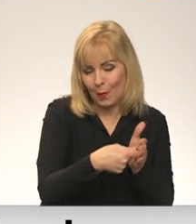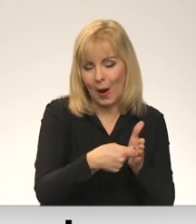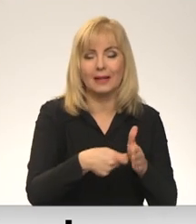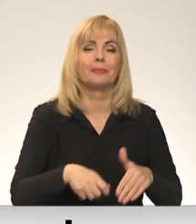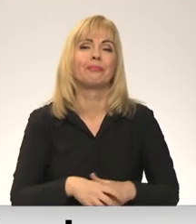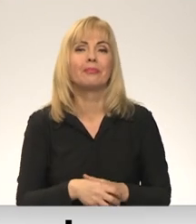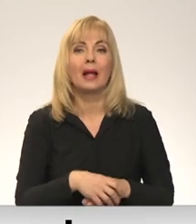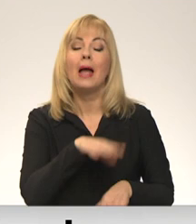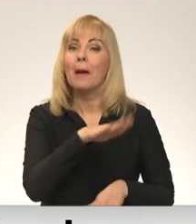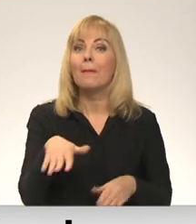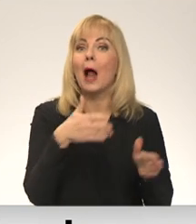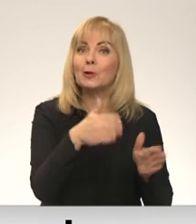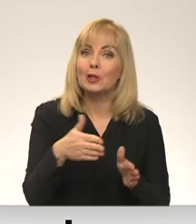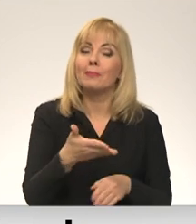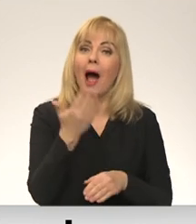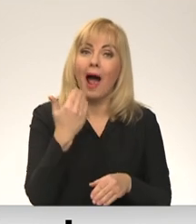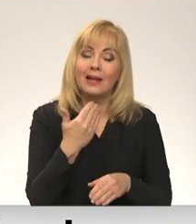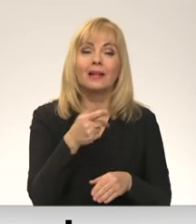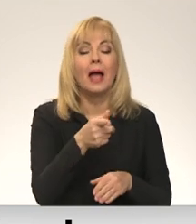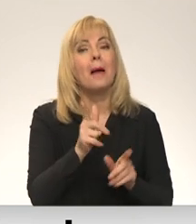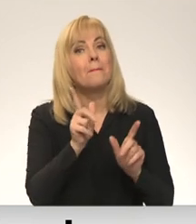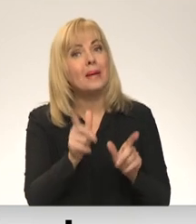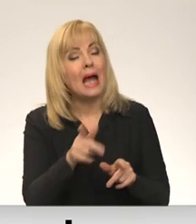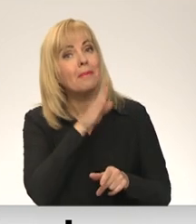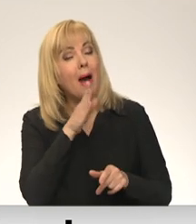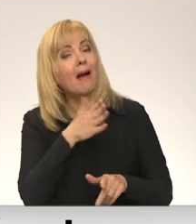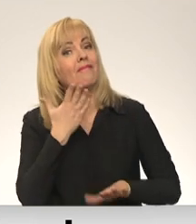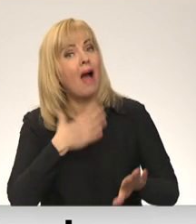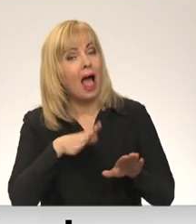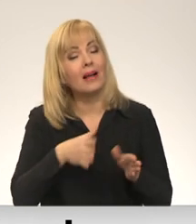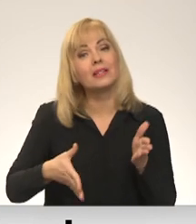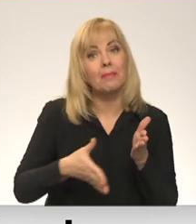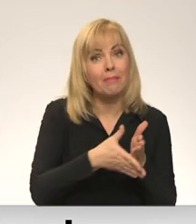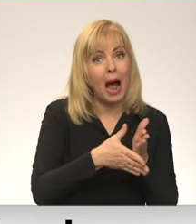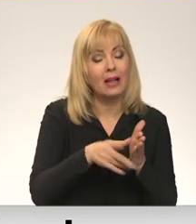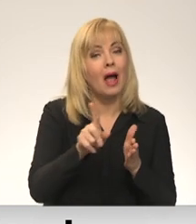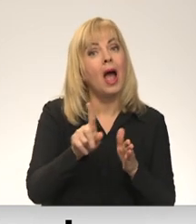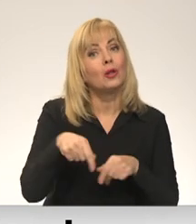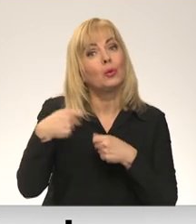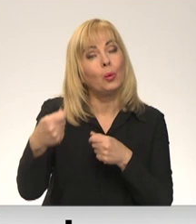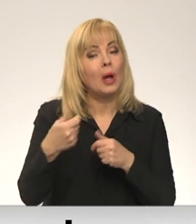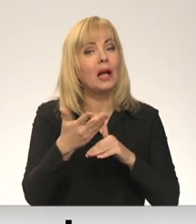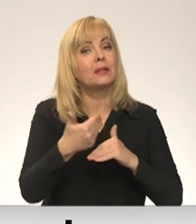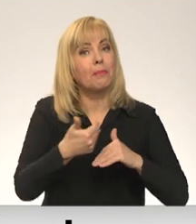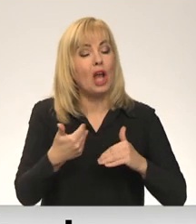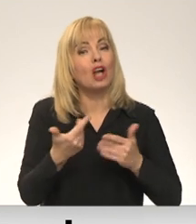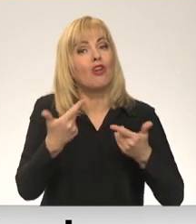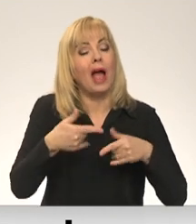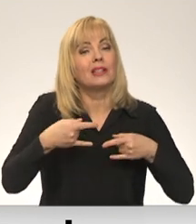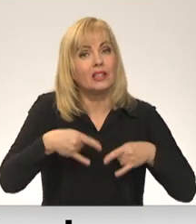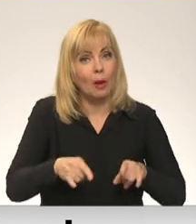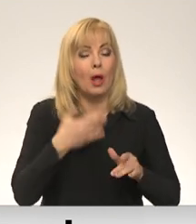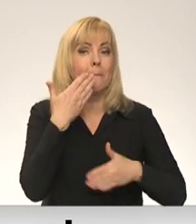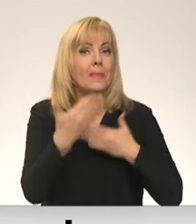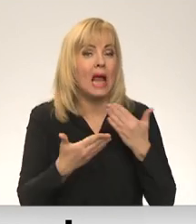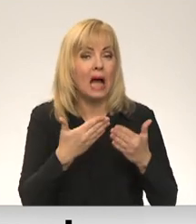pāri. Bērnu slimnīca aicina atsaukties māmiņas, kas var un vēlas palīdzēt priekšlaikus dzimušiem bērniņiem. Pieteikties var